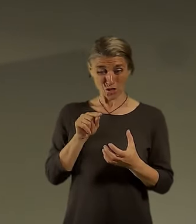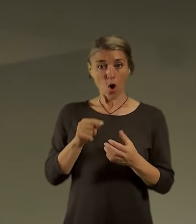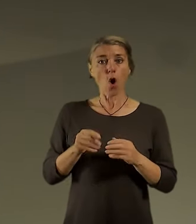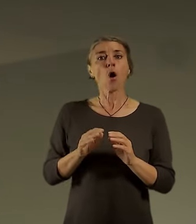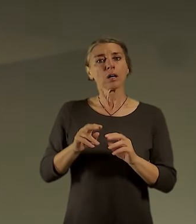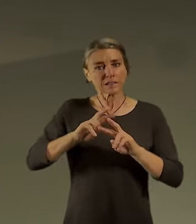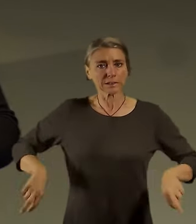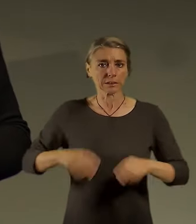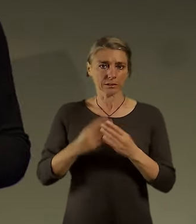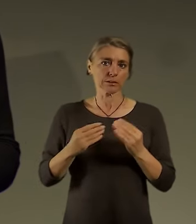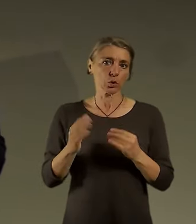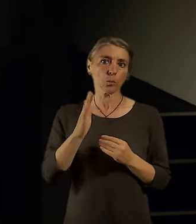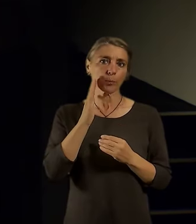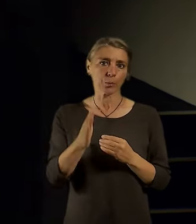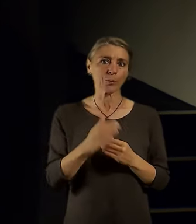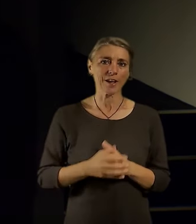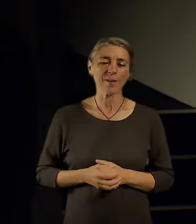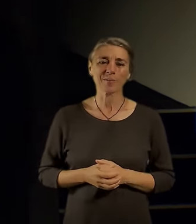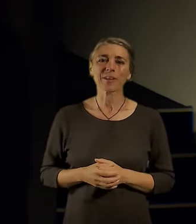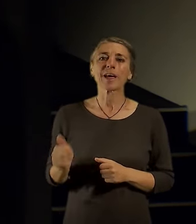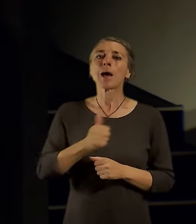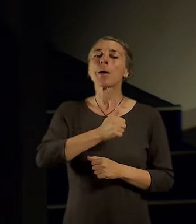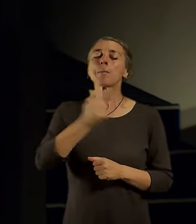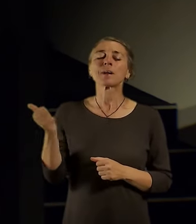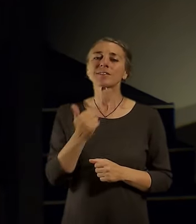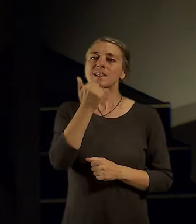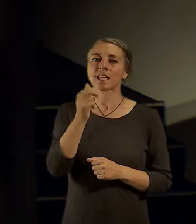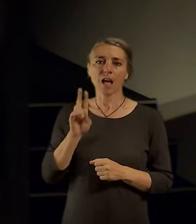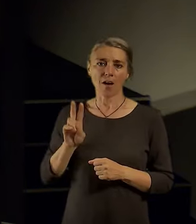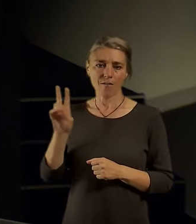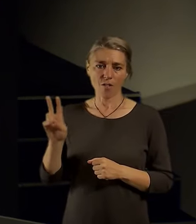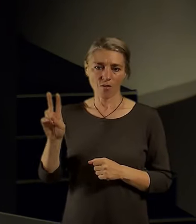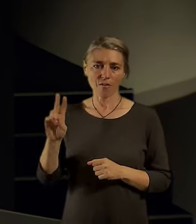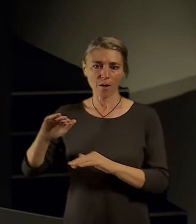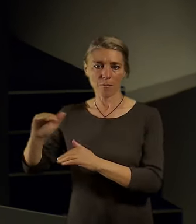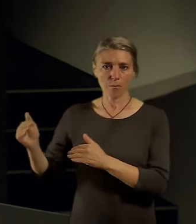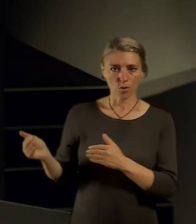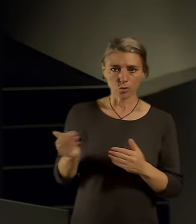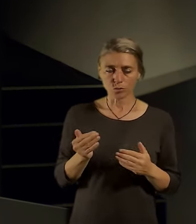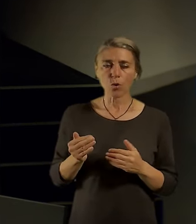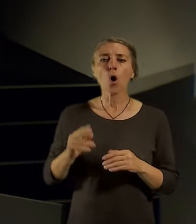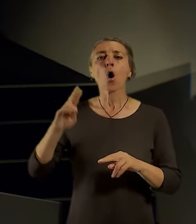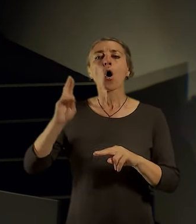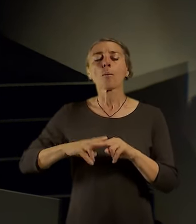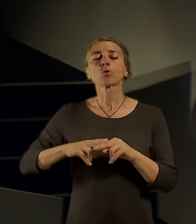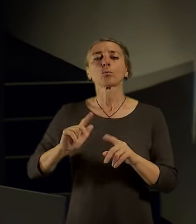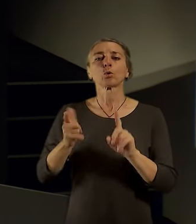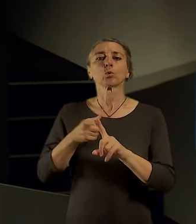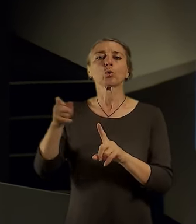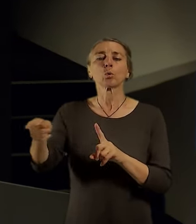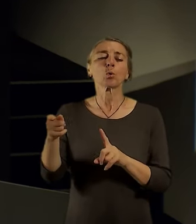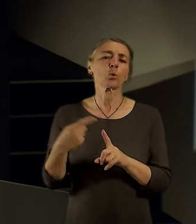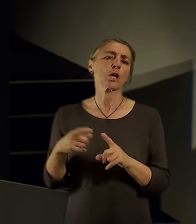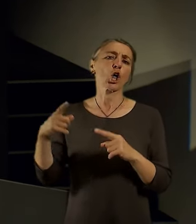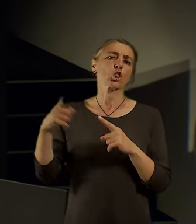pozvu jsem vedoucí kanceláře analýz města Zdeňku Havlovou a potom bude s námi mluvit ještě senior specialista analýz města Tomáš